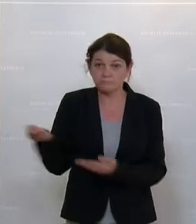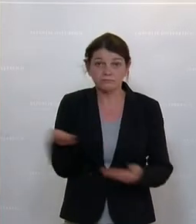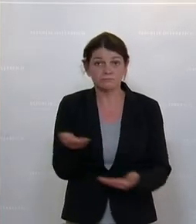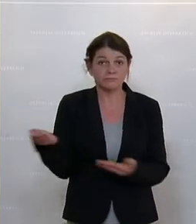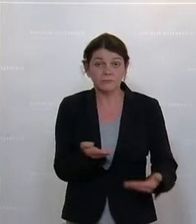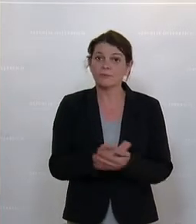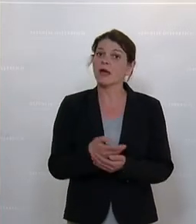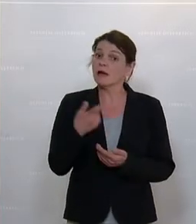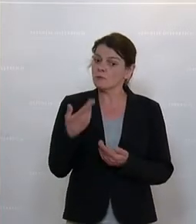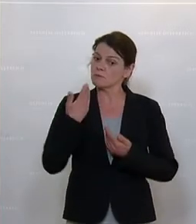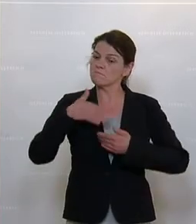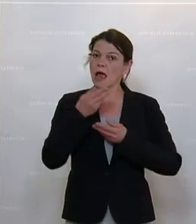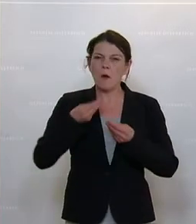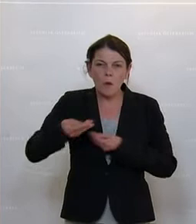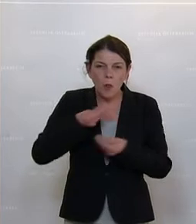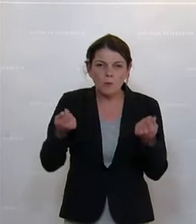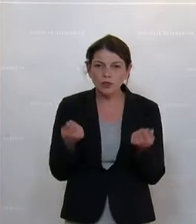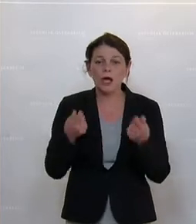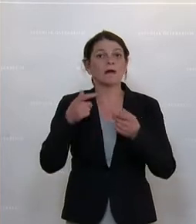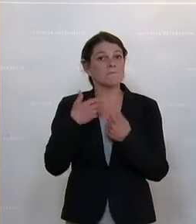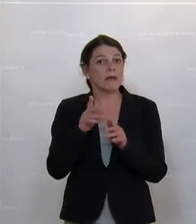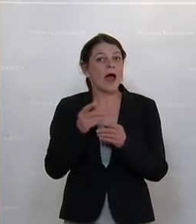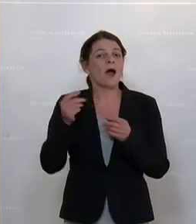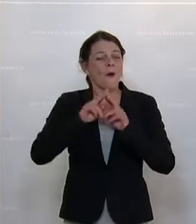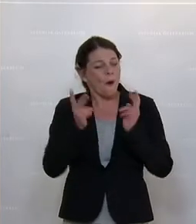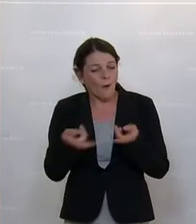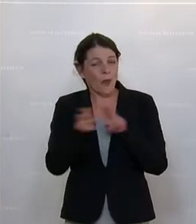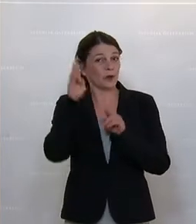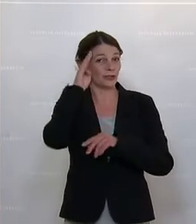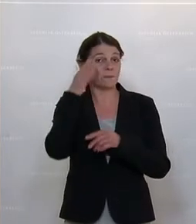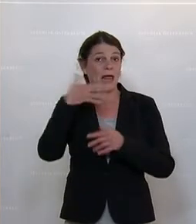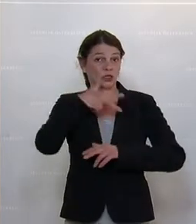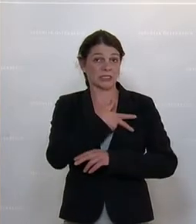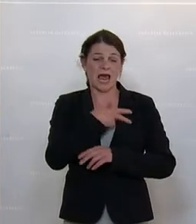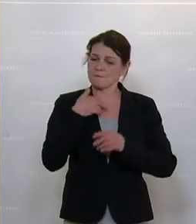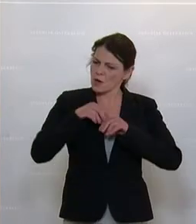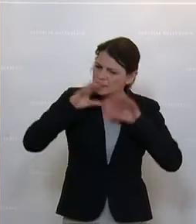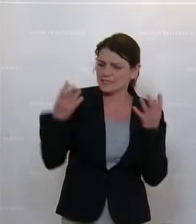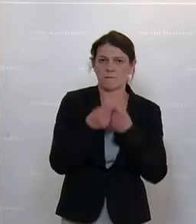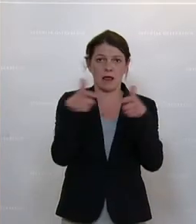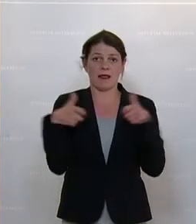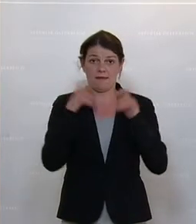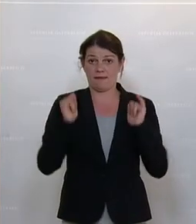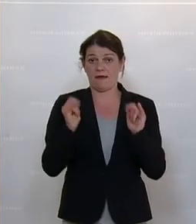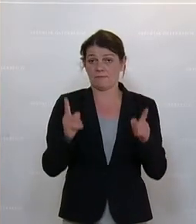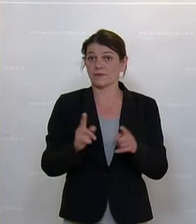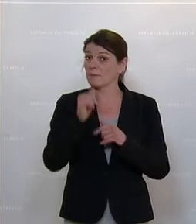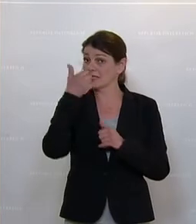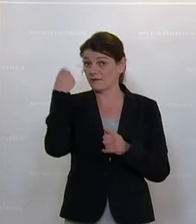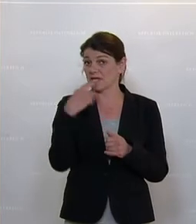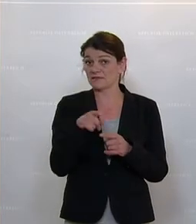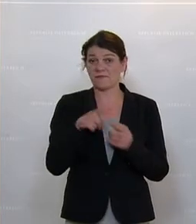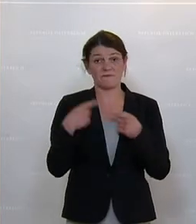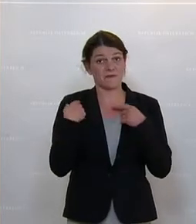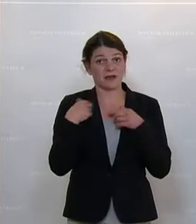sicher ökonomischer, ökologischer, sozialer werden. Wir müssen das Ganze fordern. Aber vergessen wir eines nicht, wenn wir über die